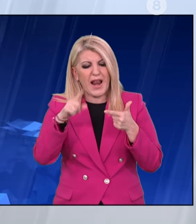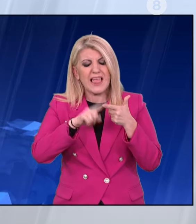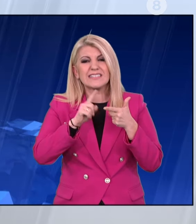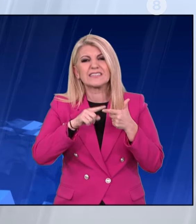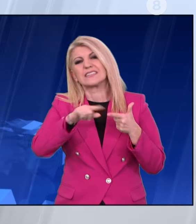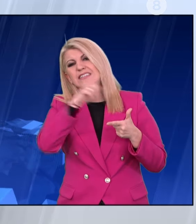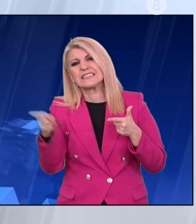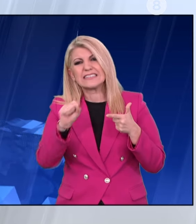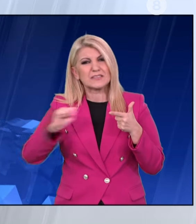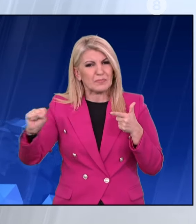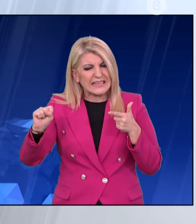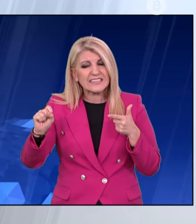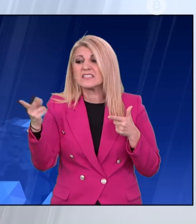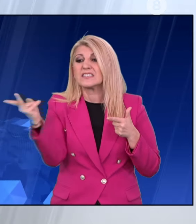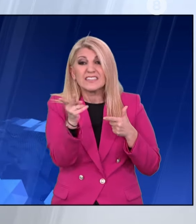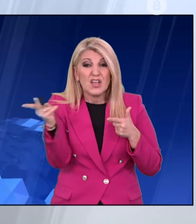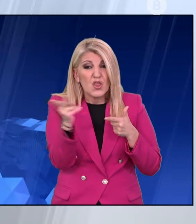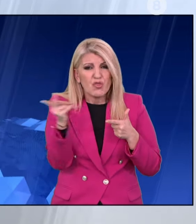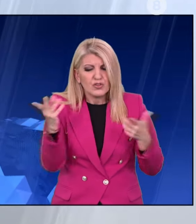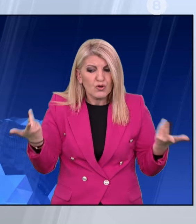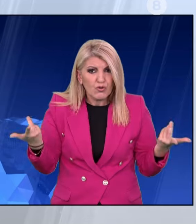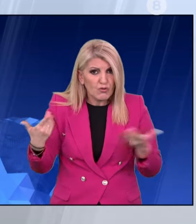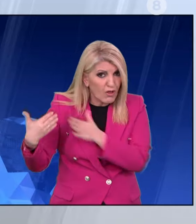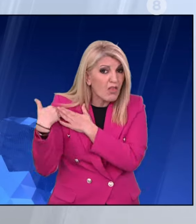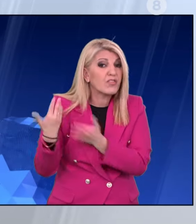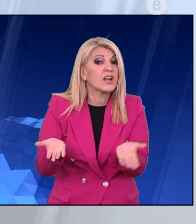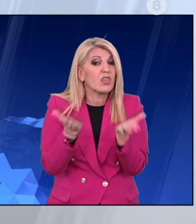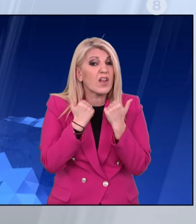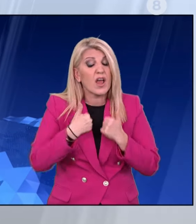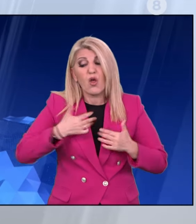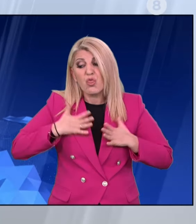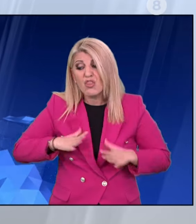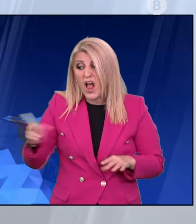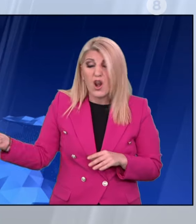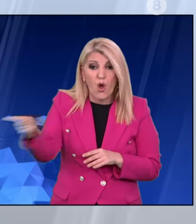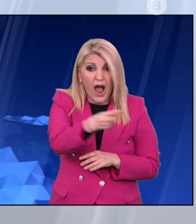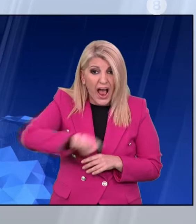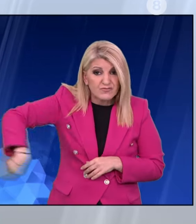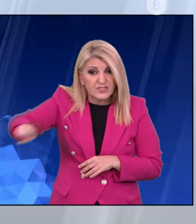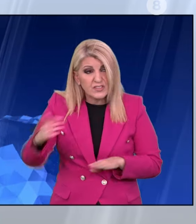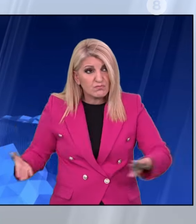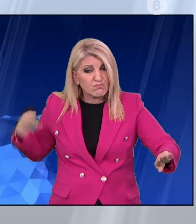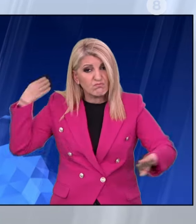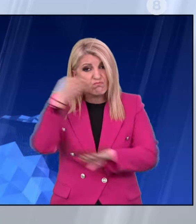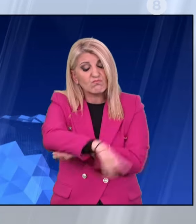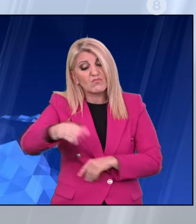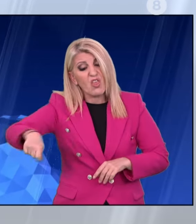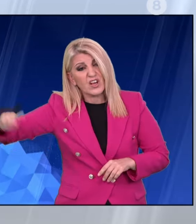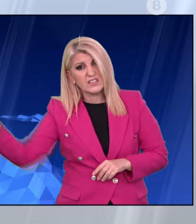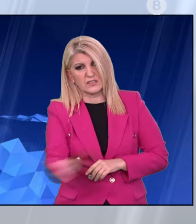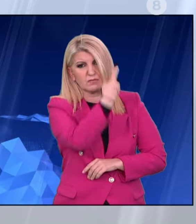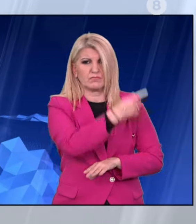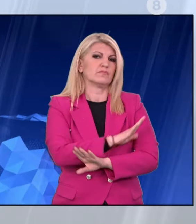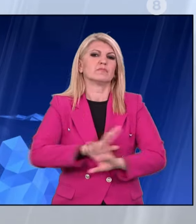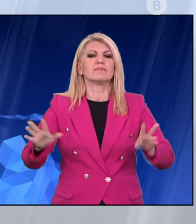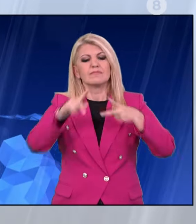ζητάμε να πάνε όλοι οι υπεύθυνοι μπροστά στο δικαστή και φυσικά αναφερόμαστε στον πρώην υπουργό, στον κύριο Καραμαλή και στον κύριο Σπίτζη. Είναι